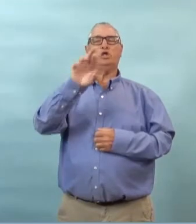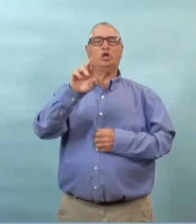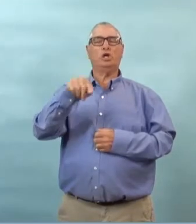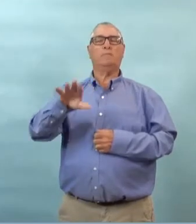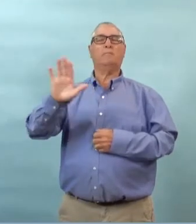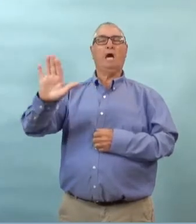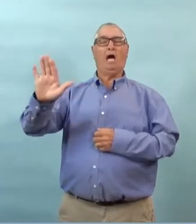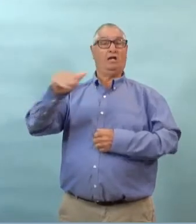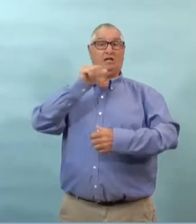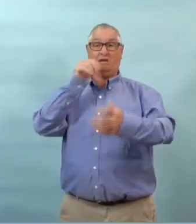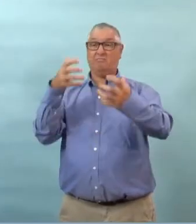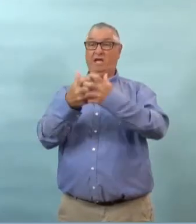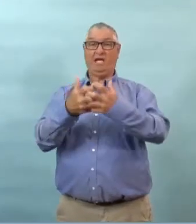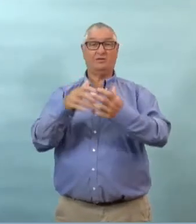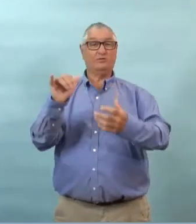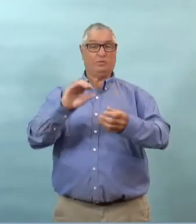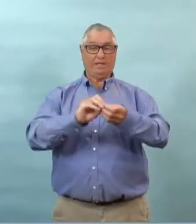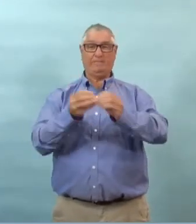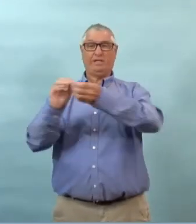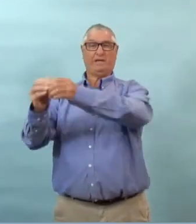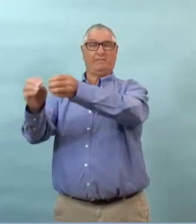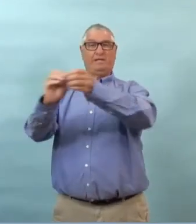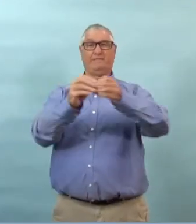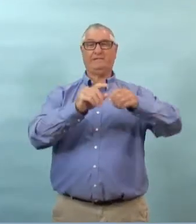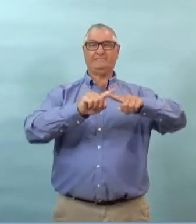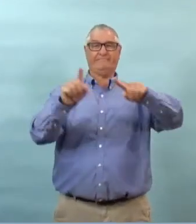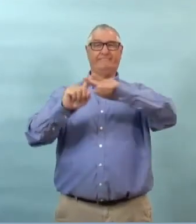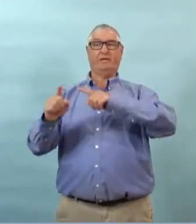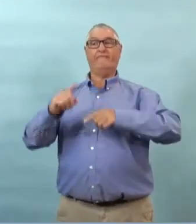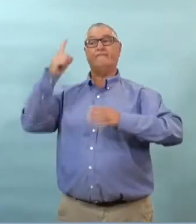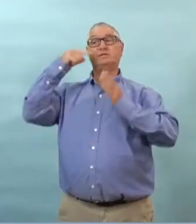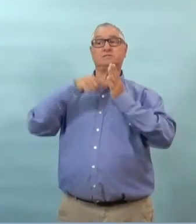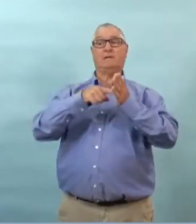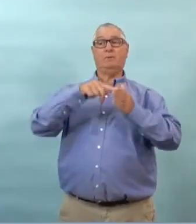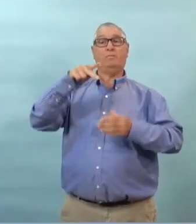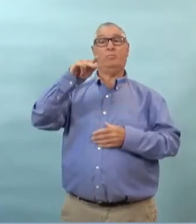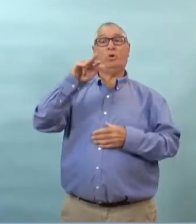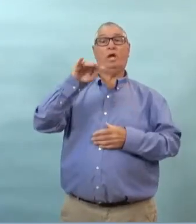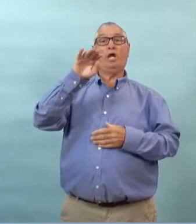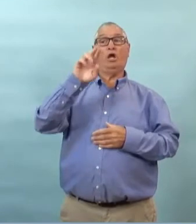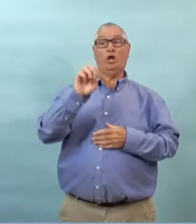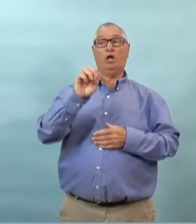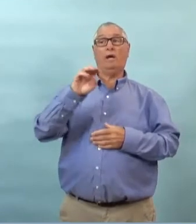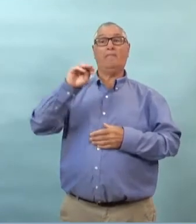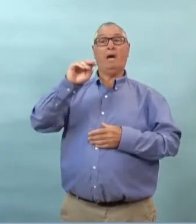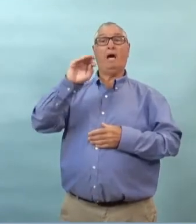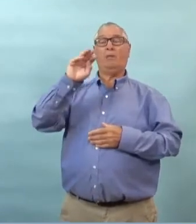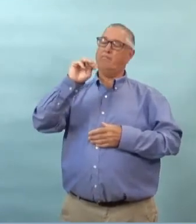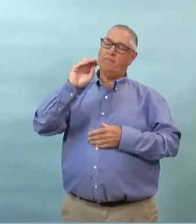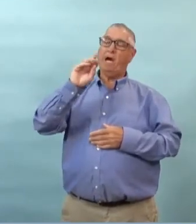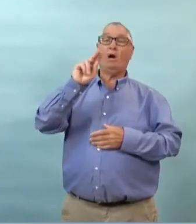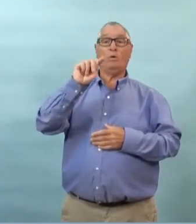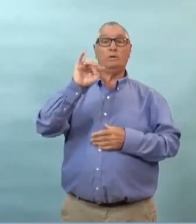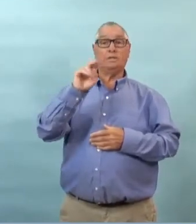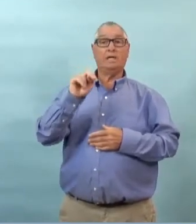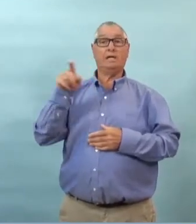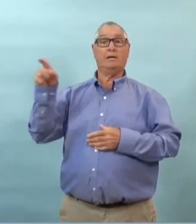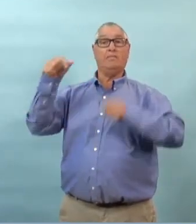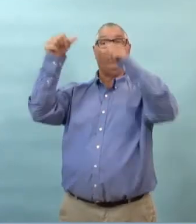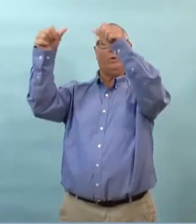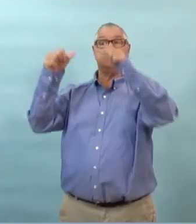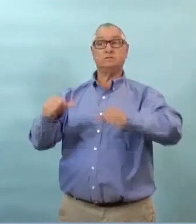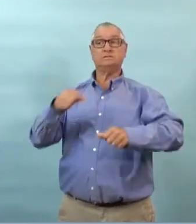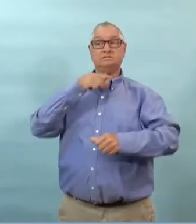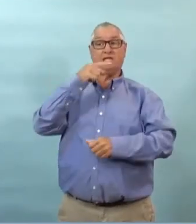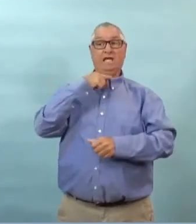par le compte twitter de la province au cours des derniers jours et il semble y avoir une différence aussi dans le nombre de cas dans la